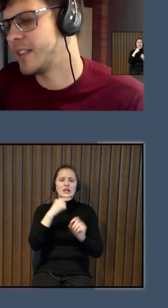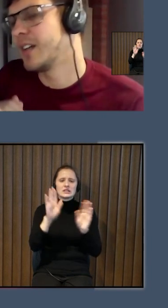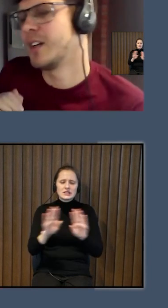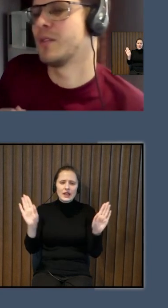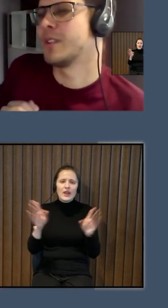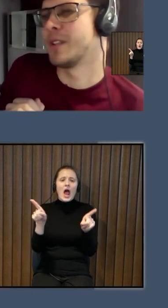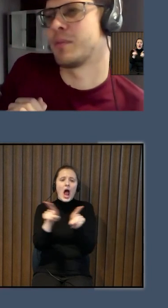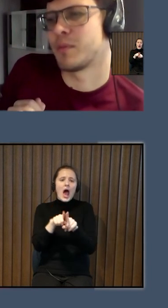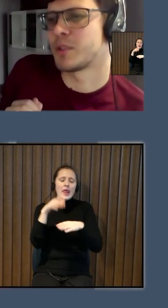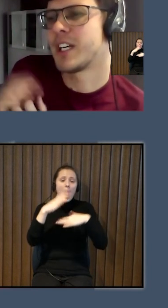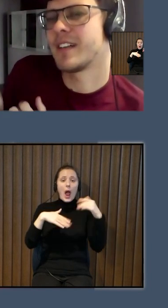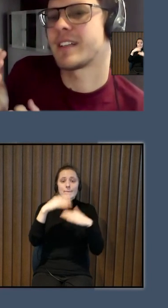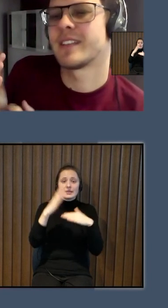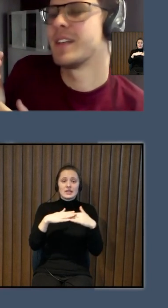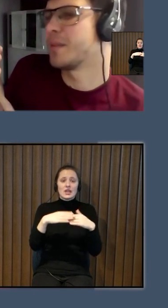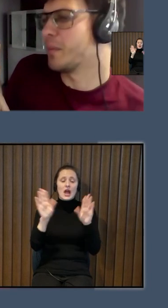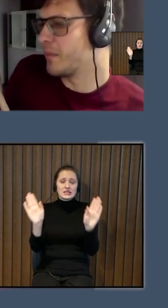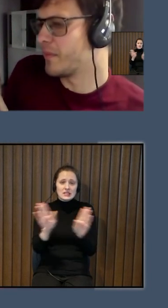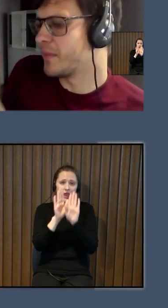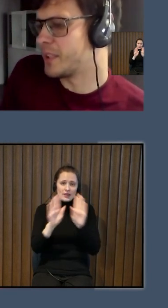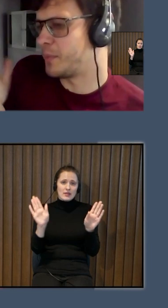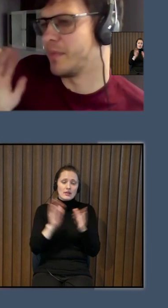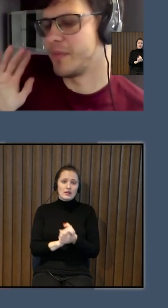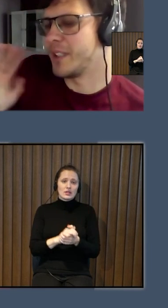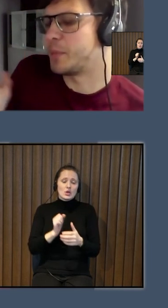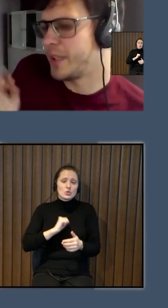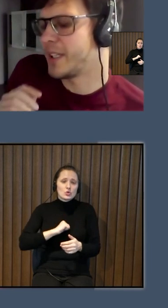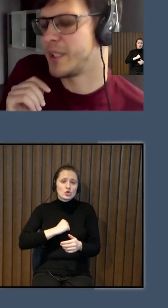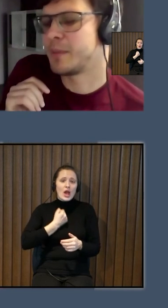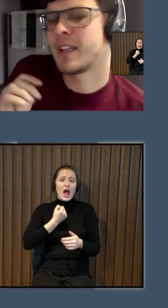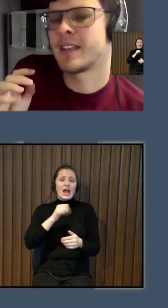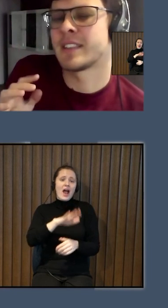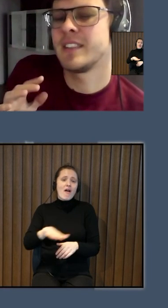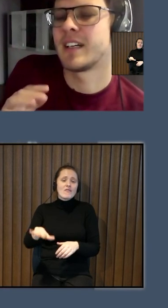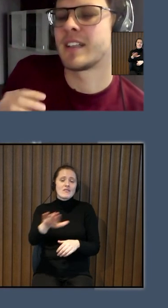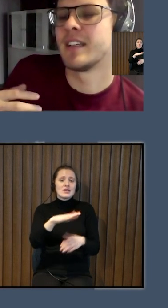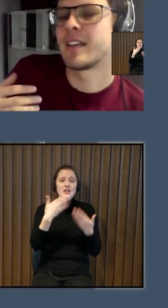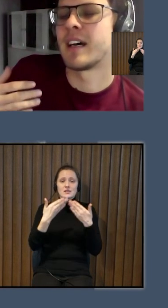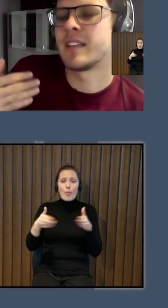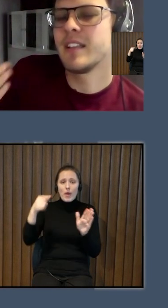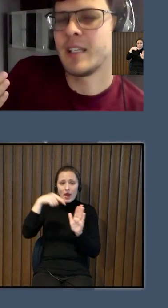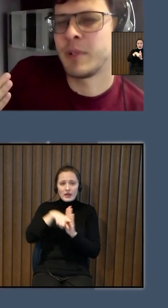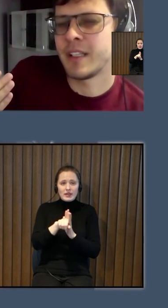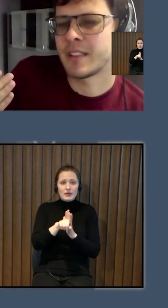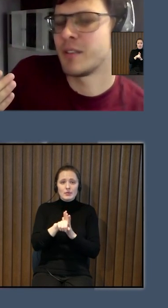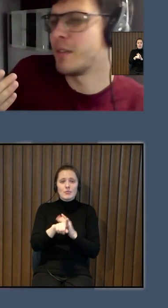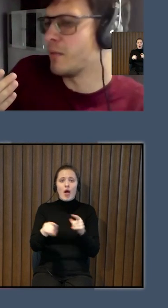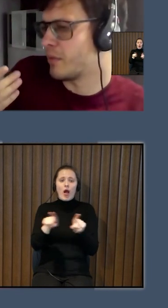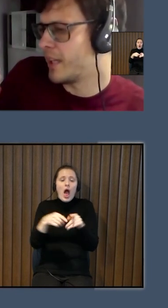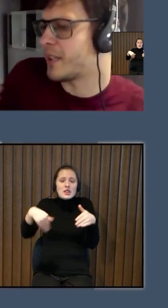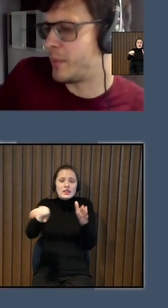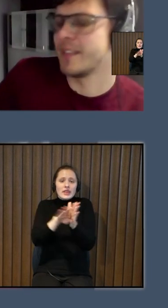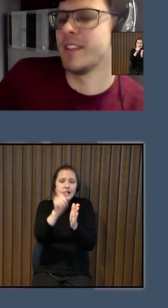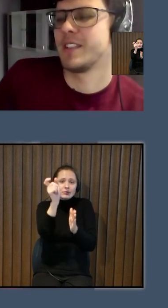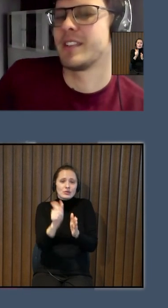amatieri. Un, varžēl, ka vidas pieejamība tādā ziņā, ka kādi dalībnieks,